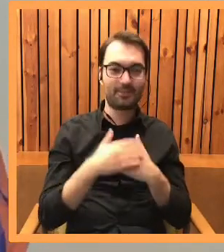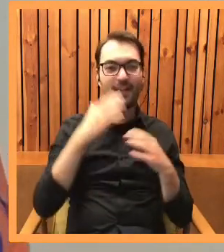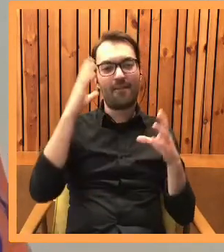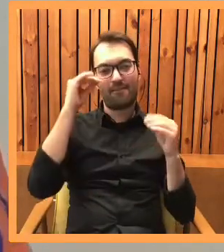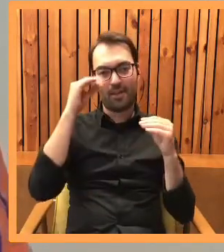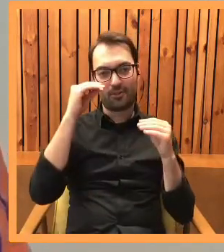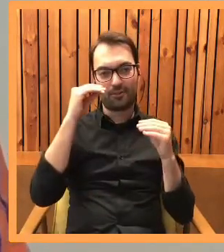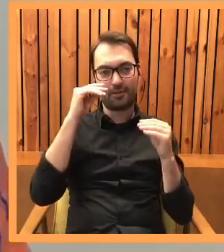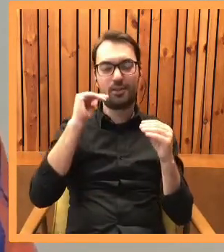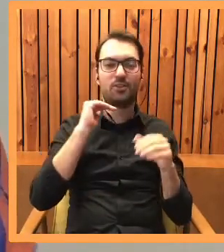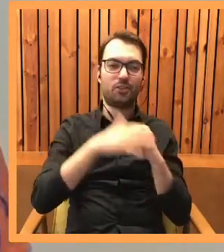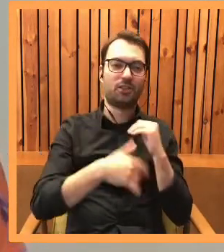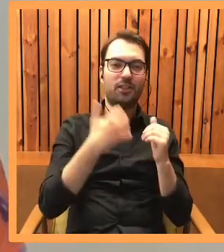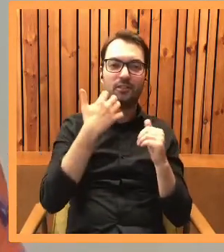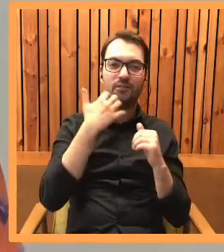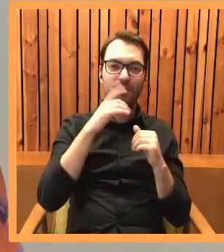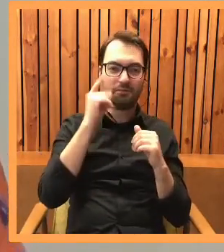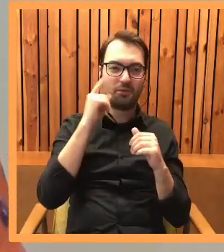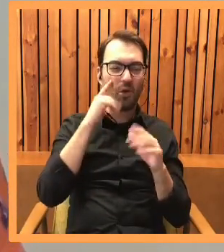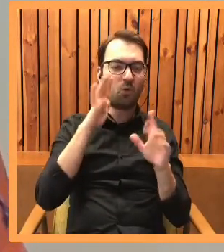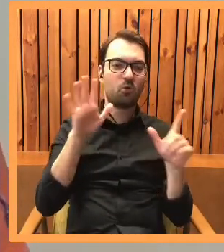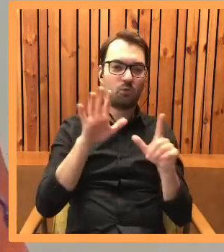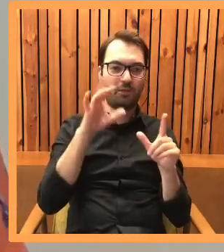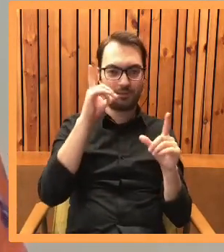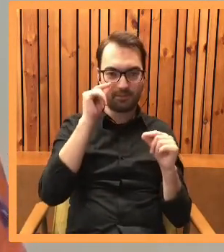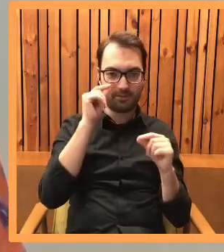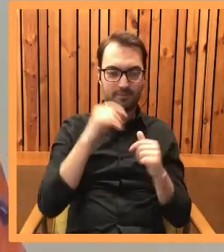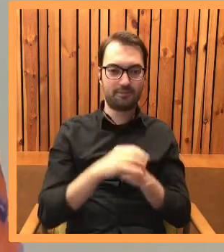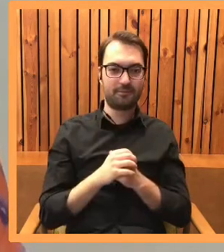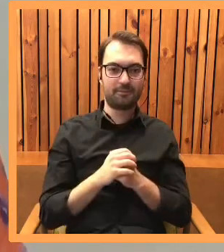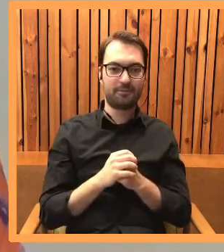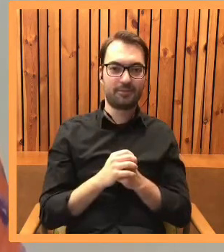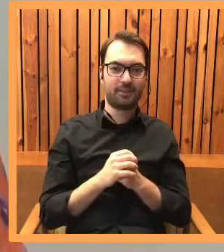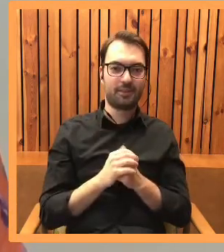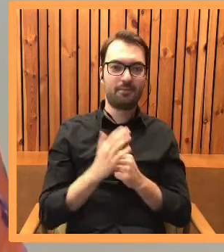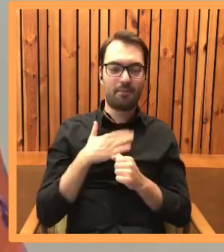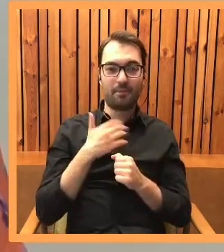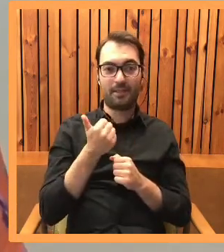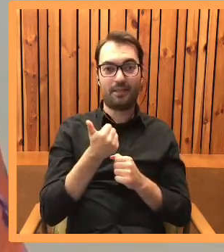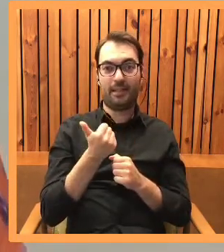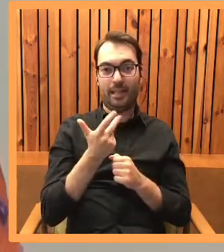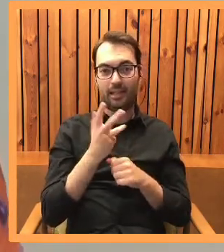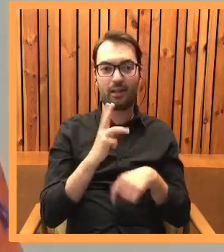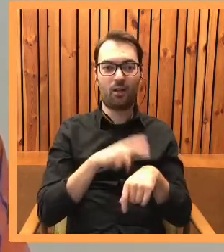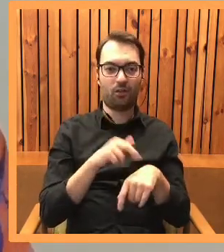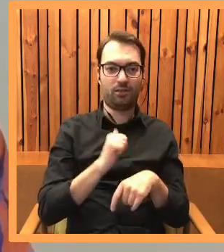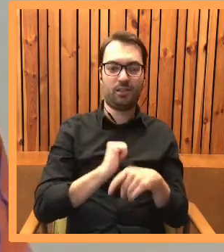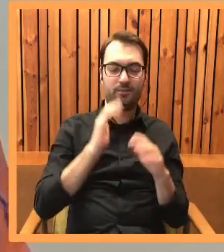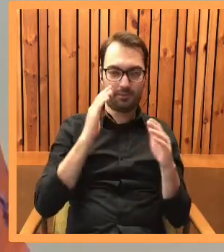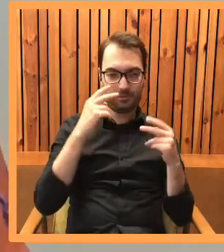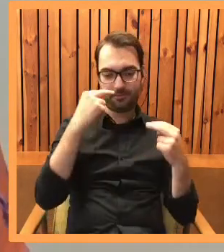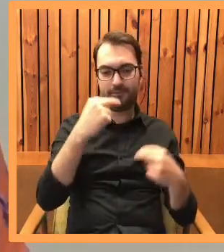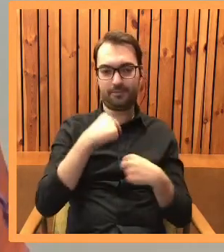wieczorem. Mam to szczęście, że chodzi spać około dziewiętnastej, więc potem jest tych kilka godzin dla siebie.